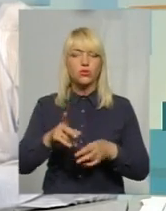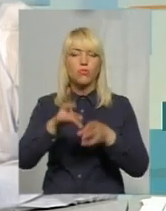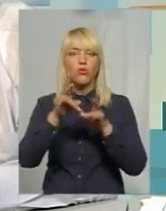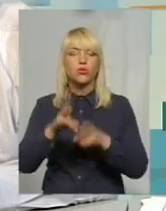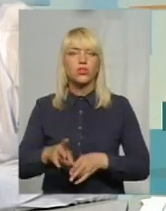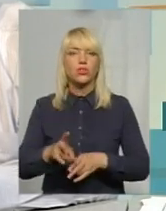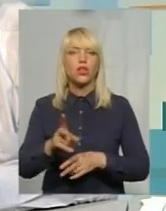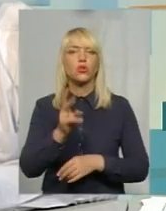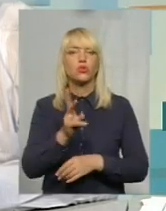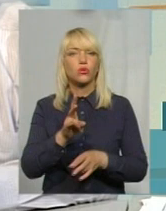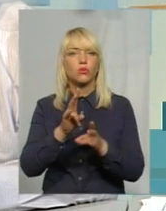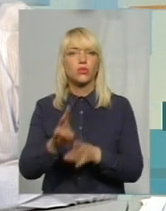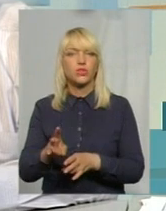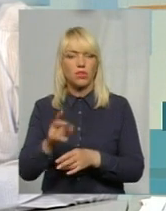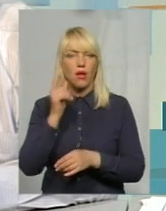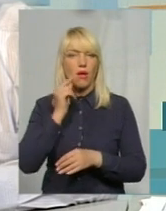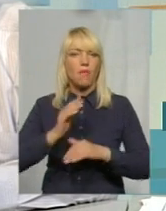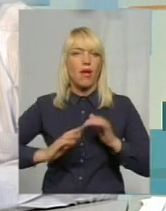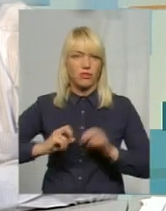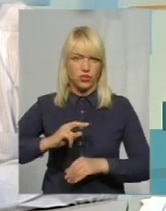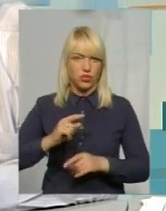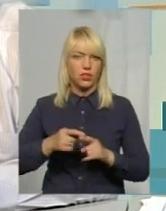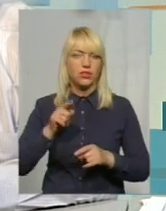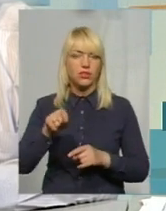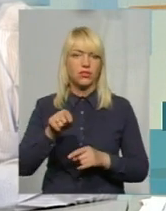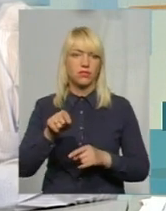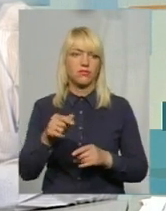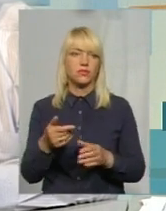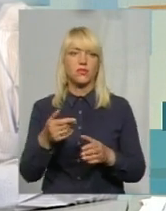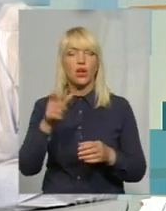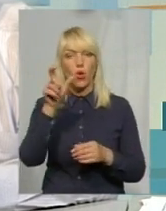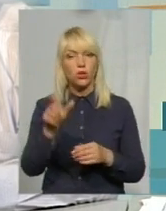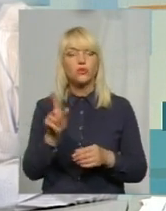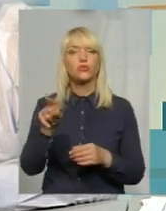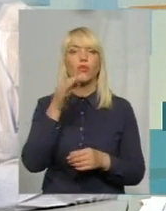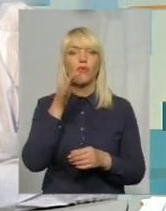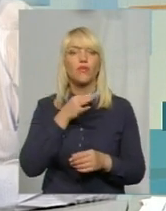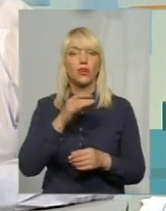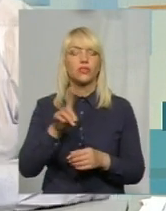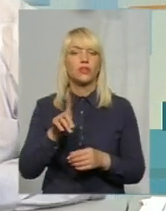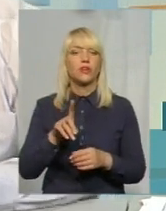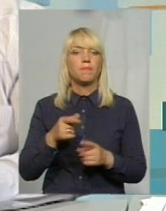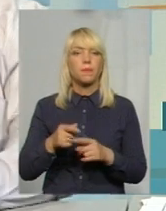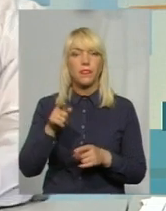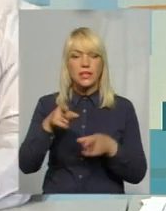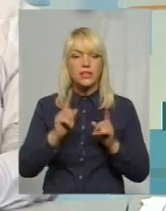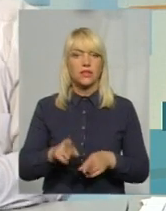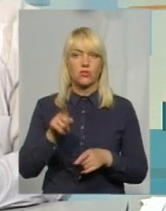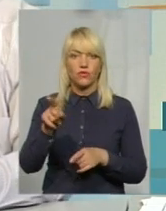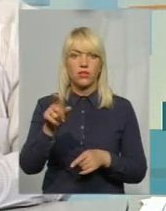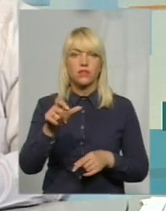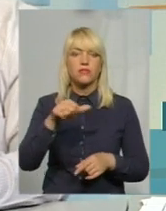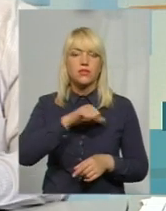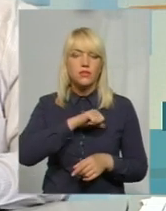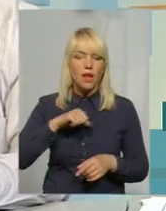постраждала сторона. Ну, і в продовження тієї теми, що говорив пасічник, дійсно, він остається сам на